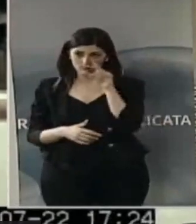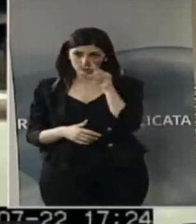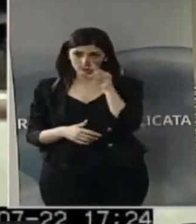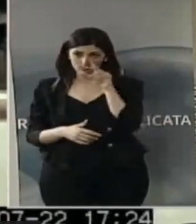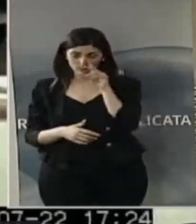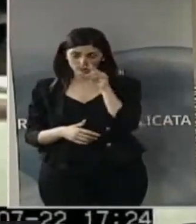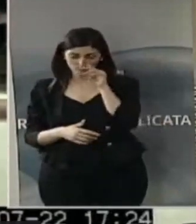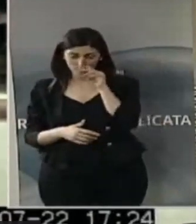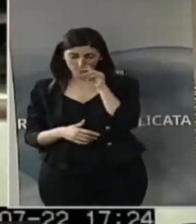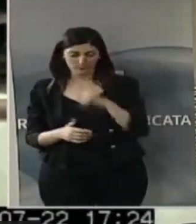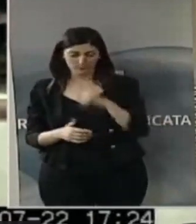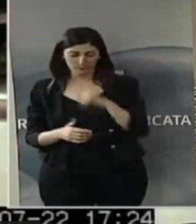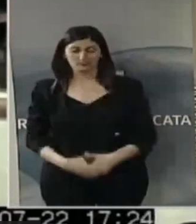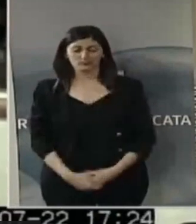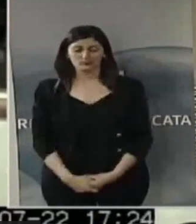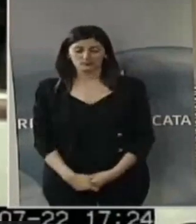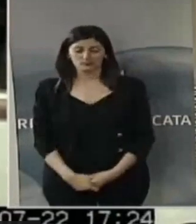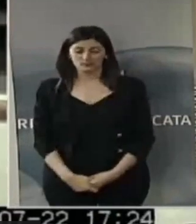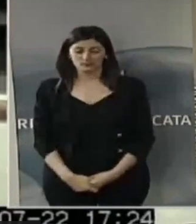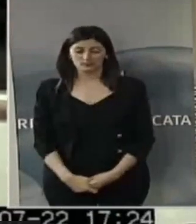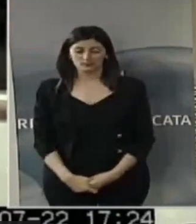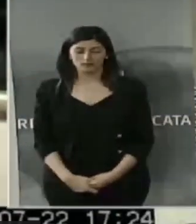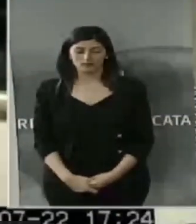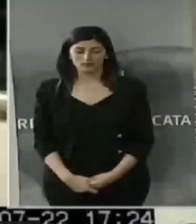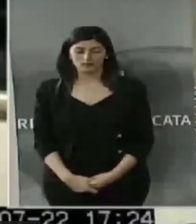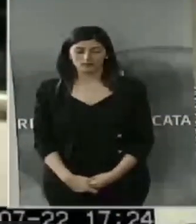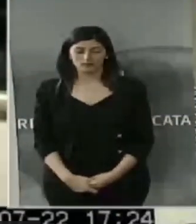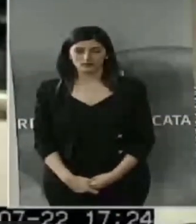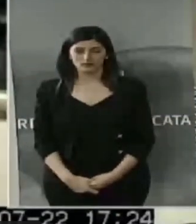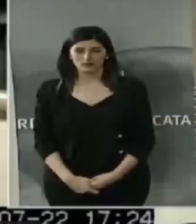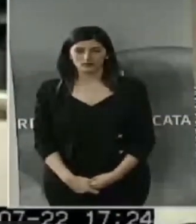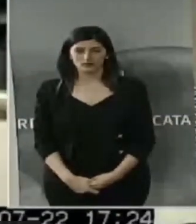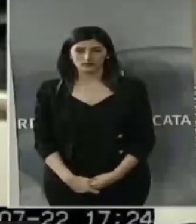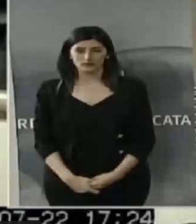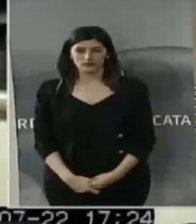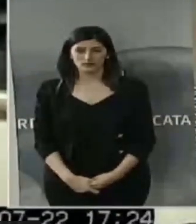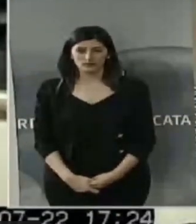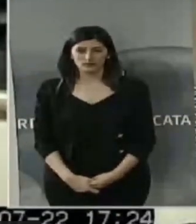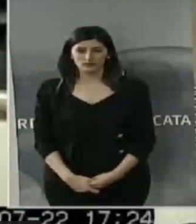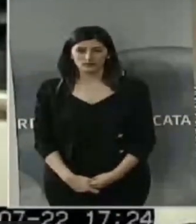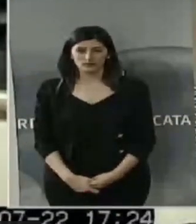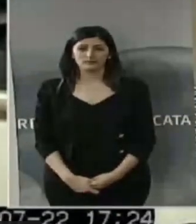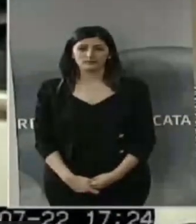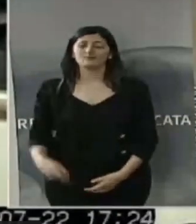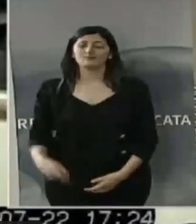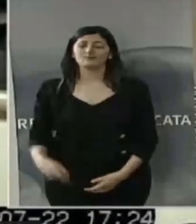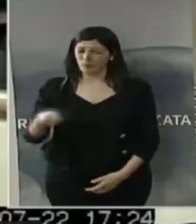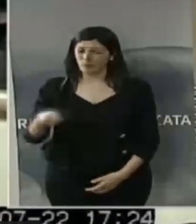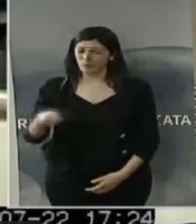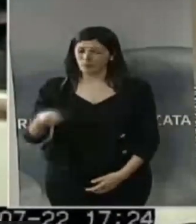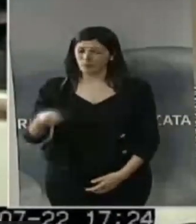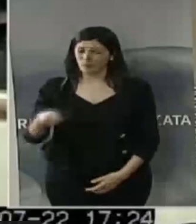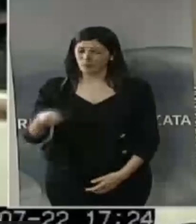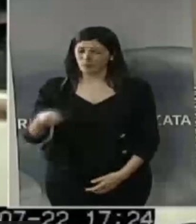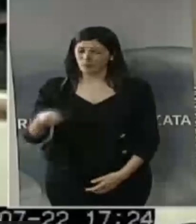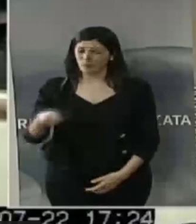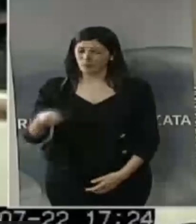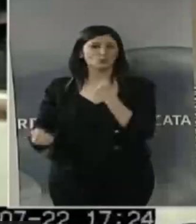contributo sul tema, visto anche la presenza dell'assessore